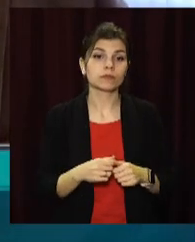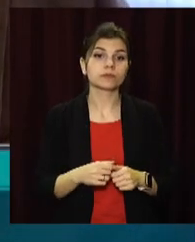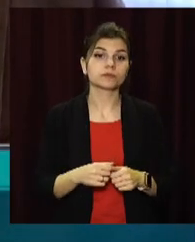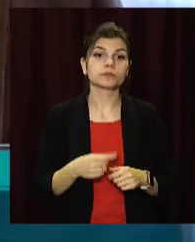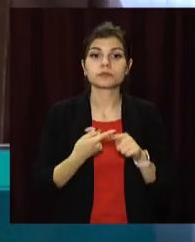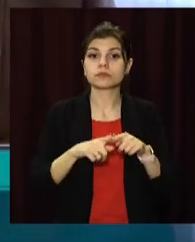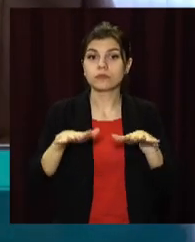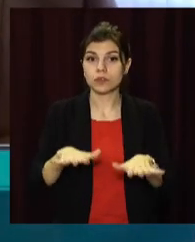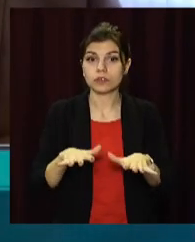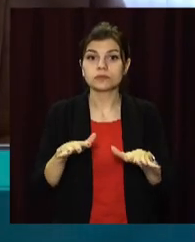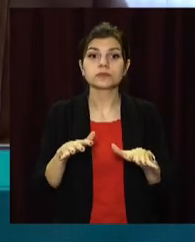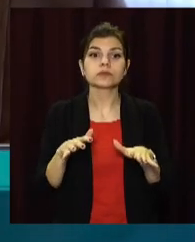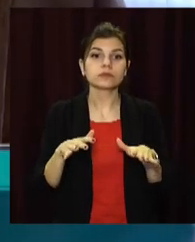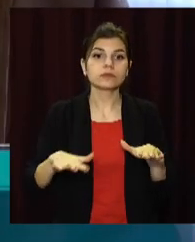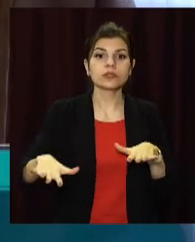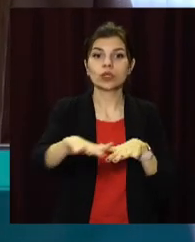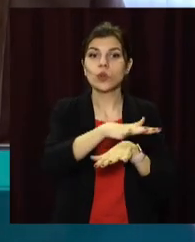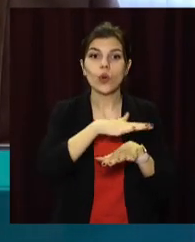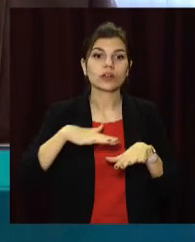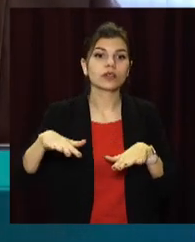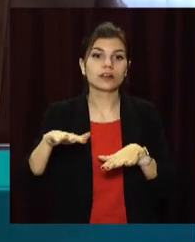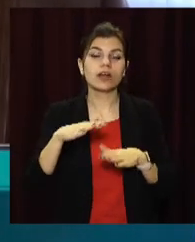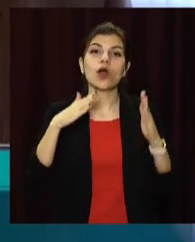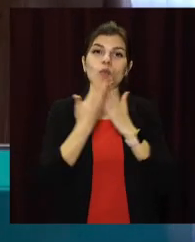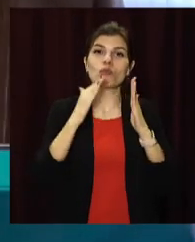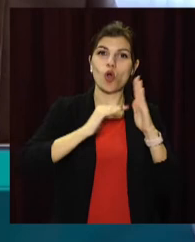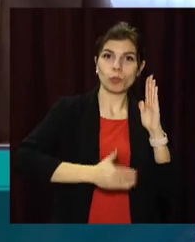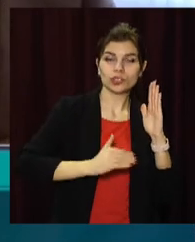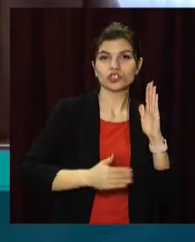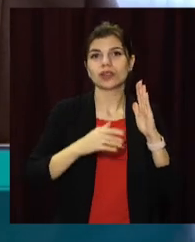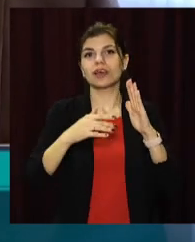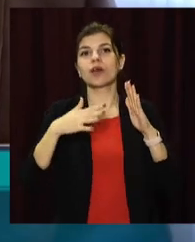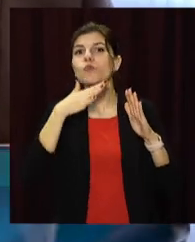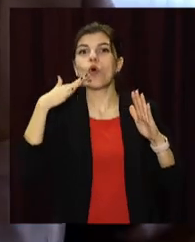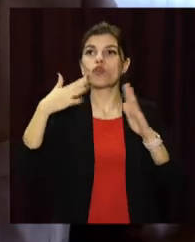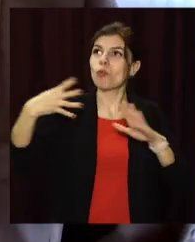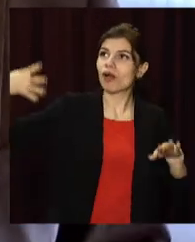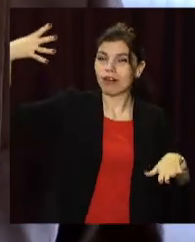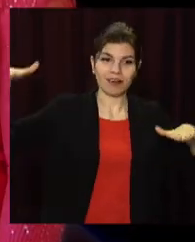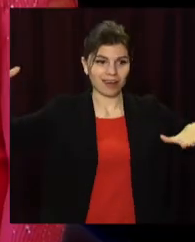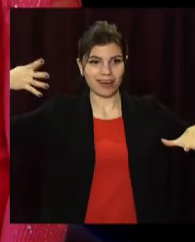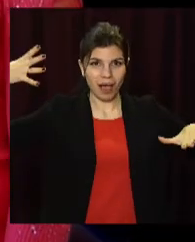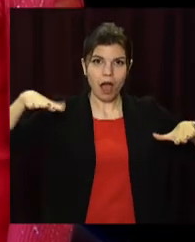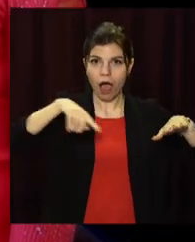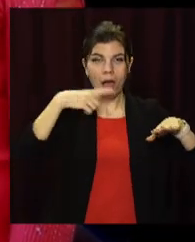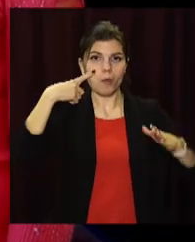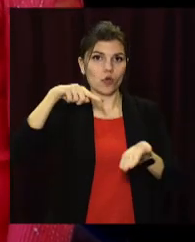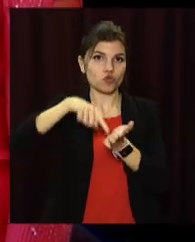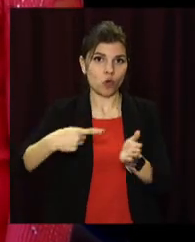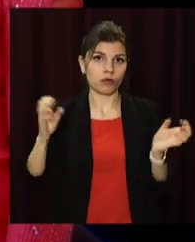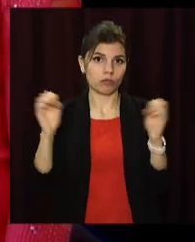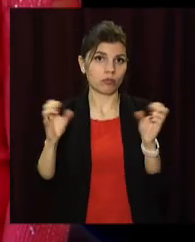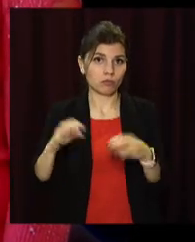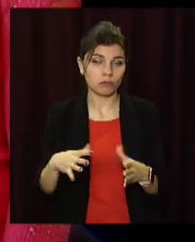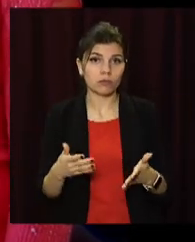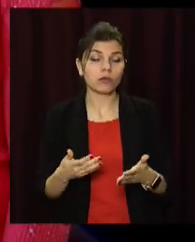яке граничить територію приватних секторів, жили багатоквартирні будинки, прикордонна